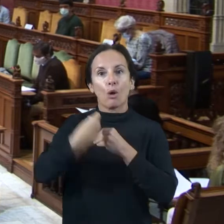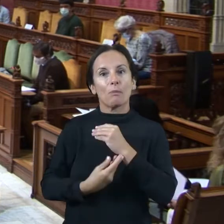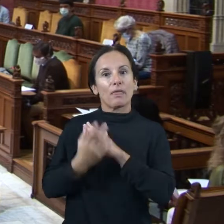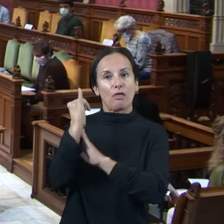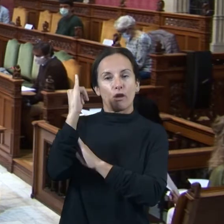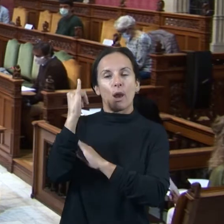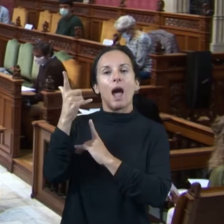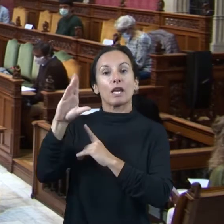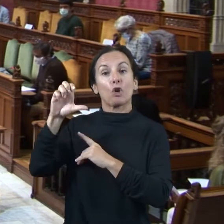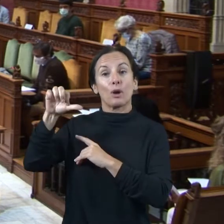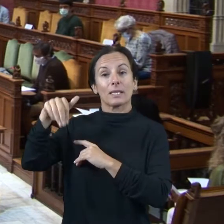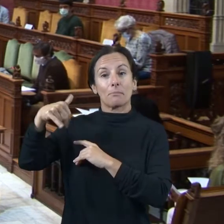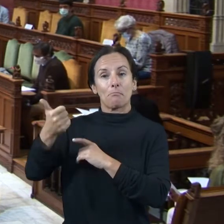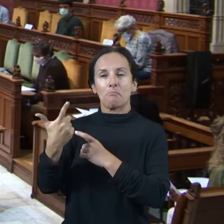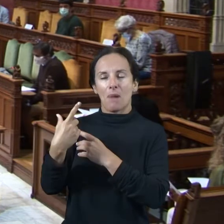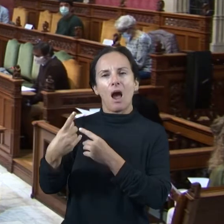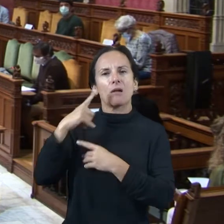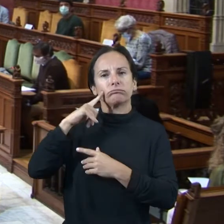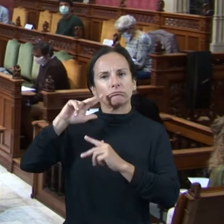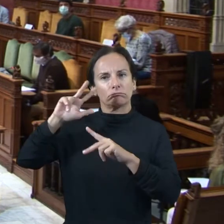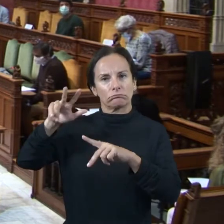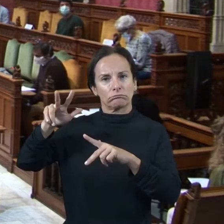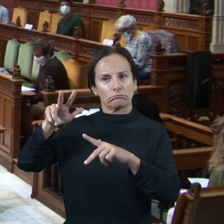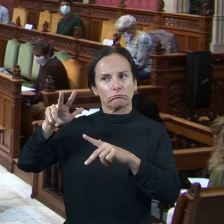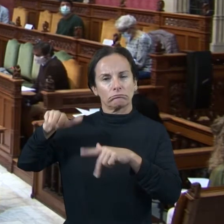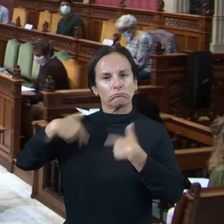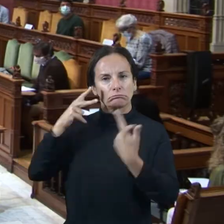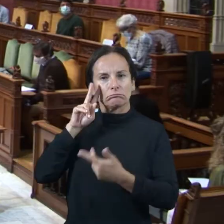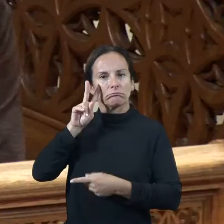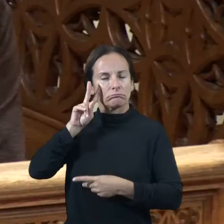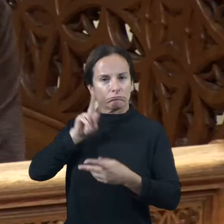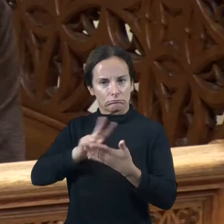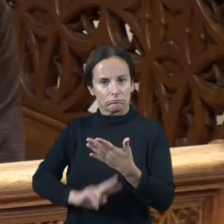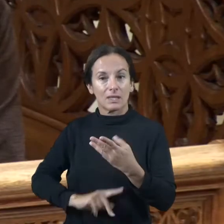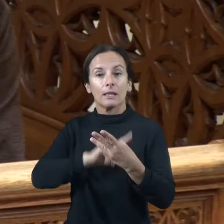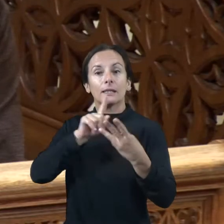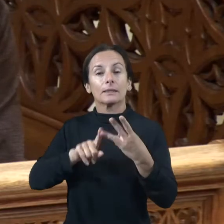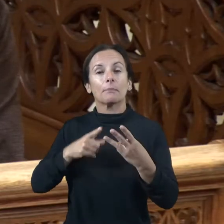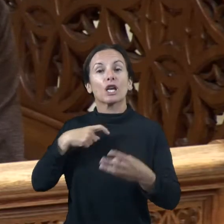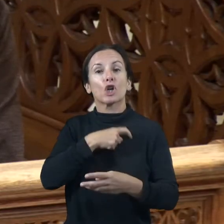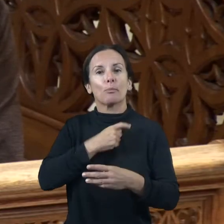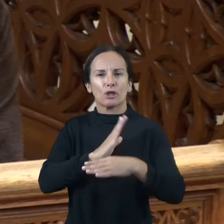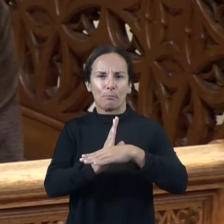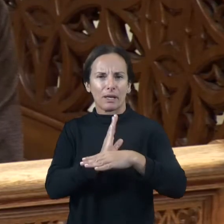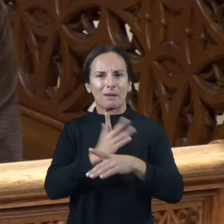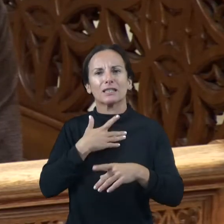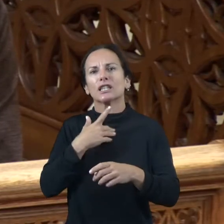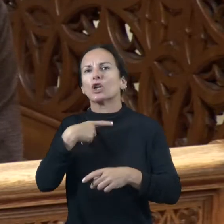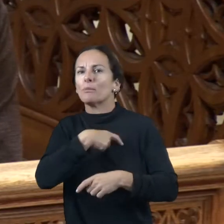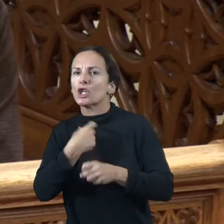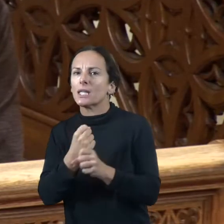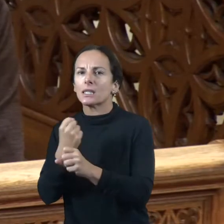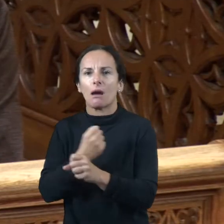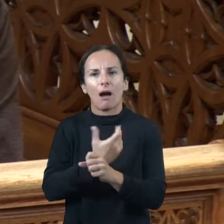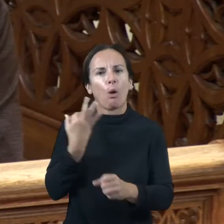del COESME disposar de la informació sobre els termes o els estudis que desenvolupen el ple la comissió permanent i les comissions de treball de què formen part